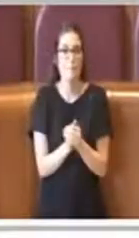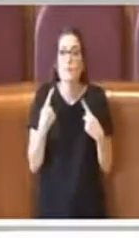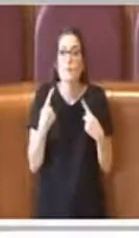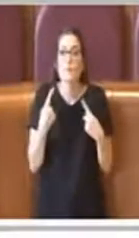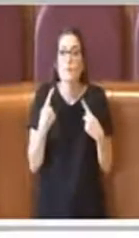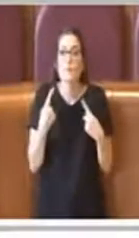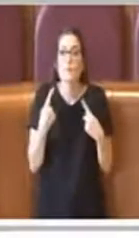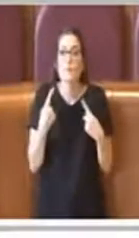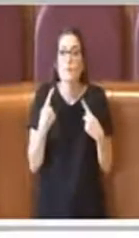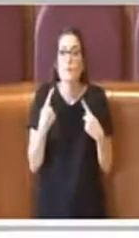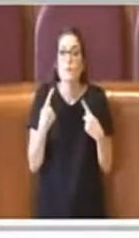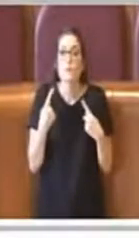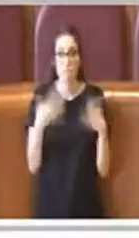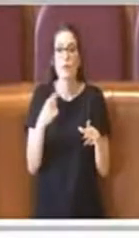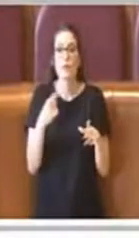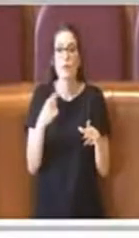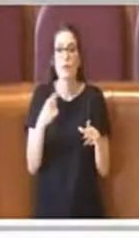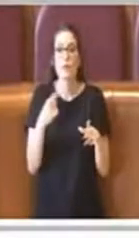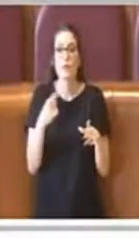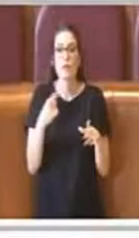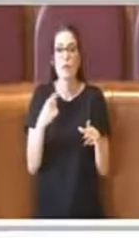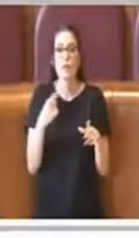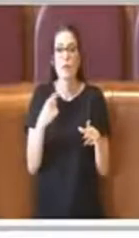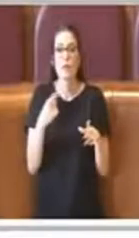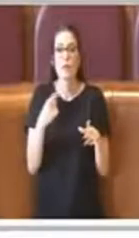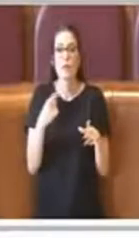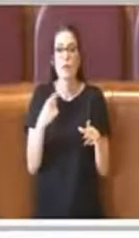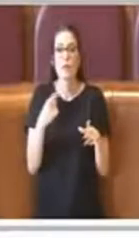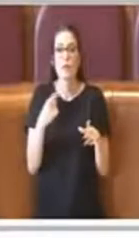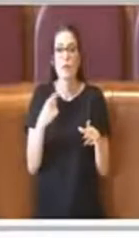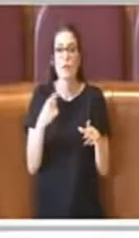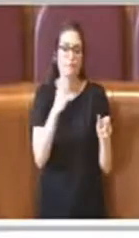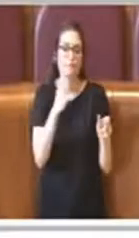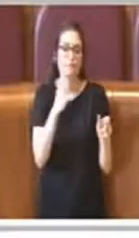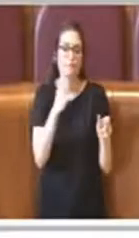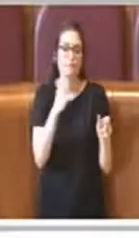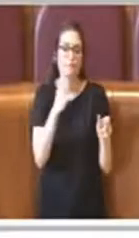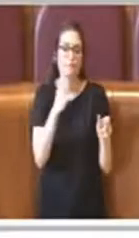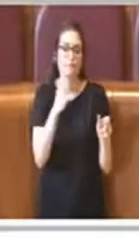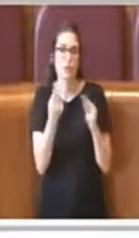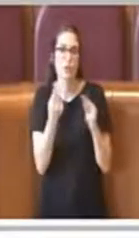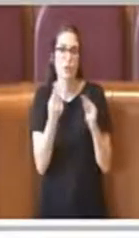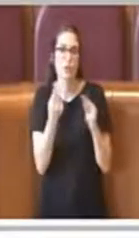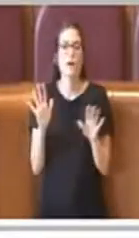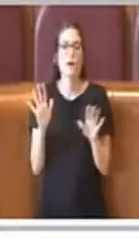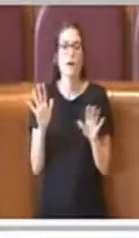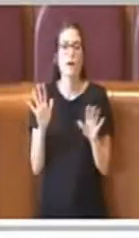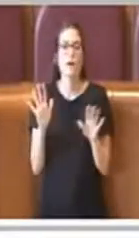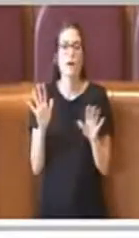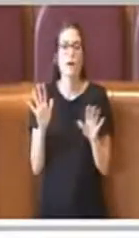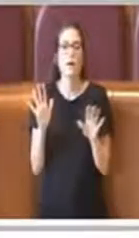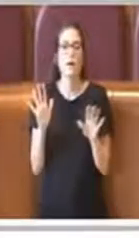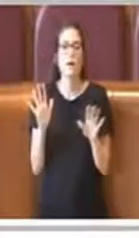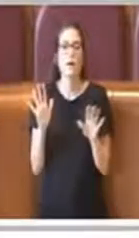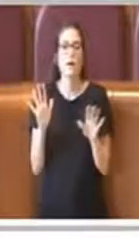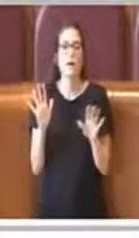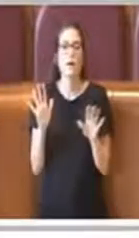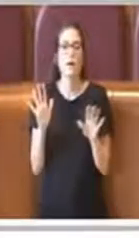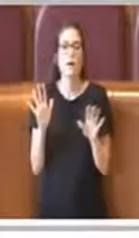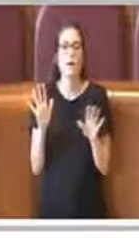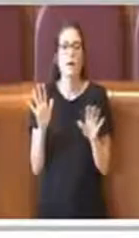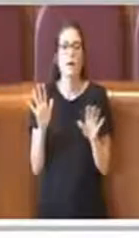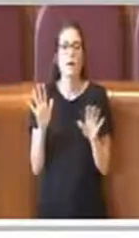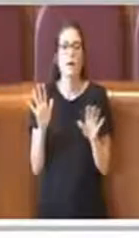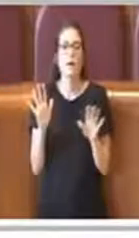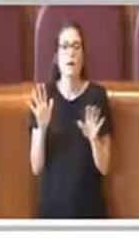questo… sì, per il discorso dei singoli chiaramente abbiamo sicuramente delle visioni diverse, però ecco ricordiamoci che